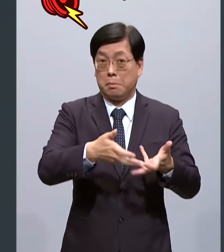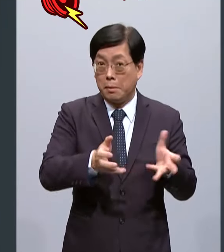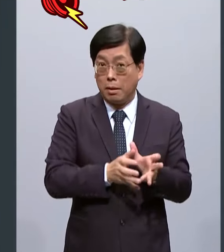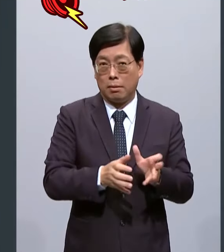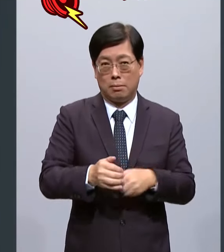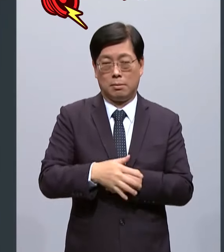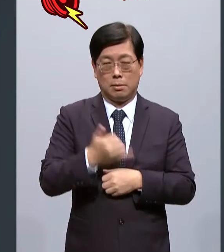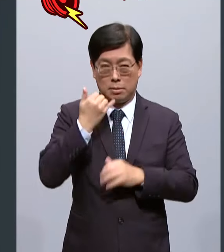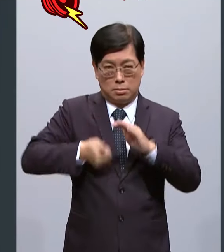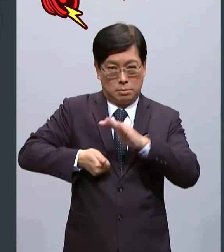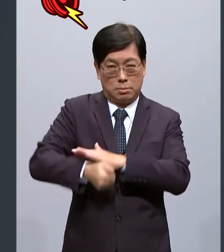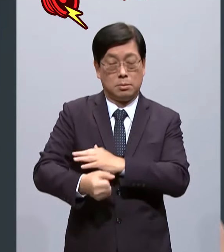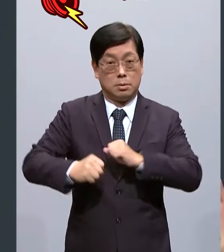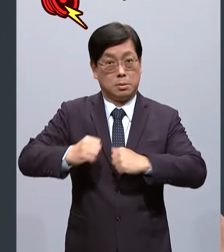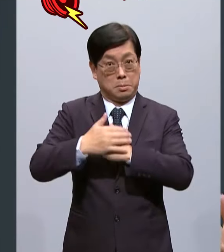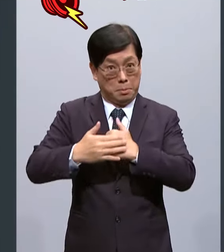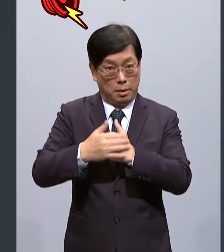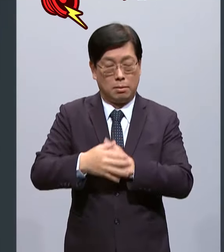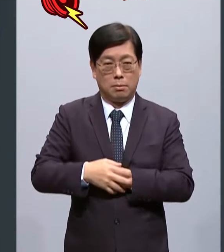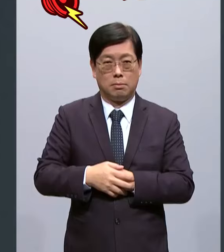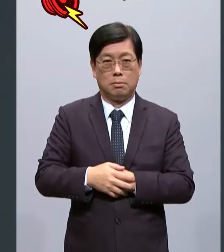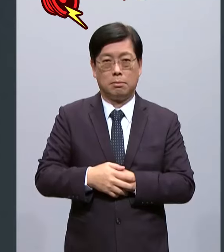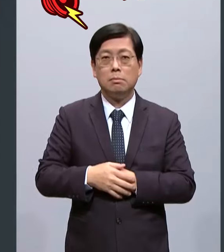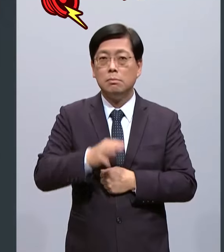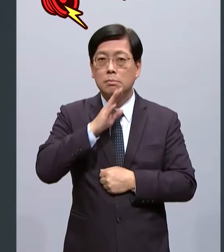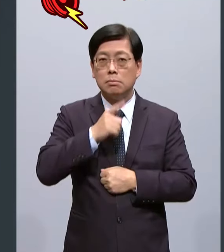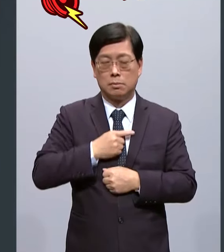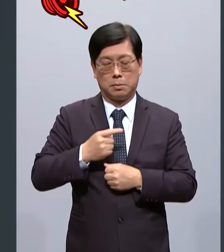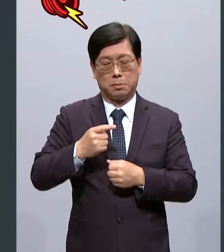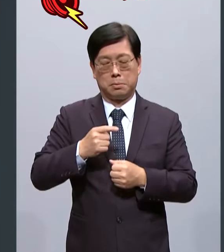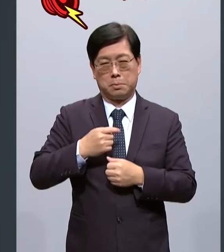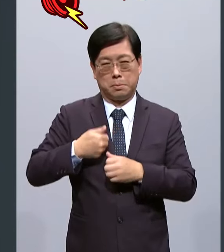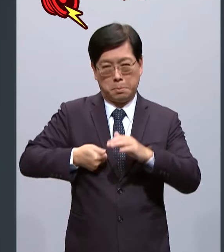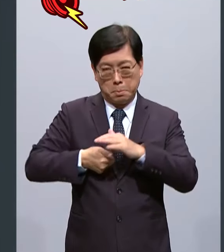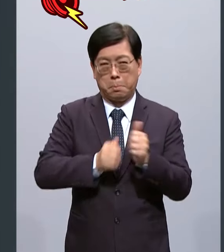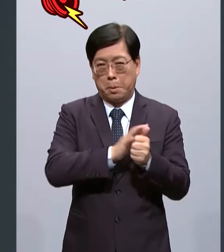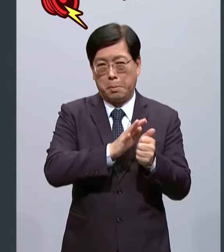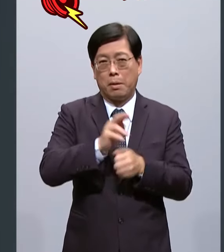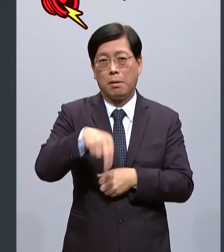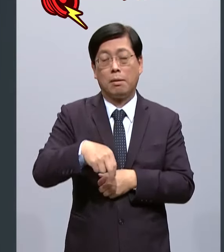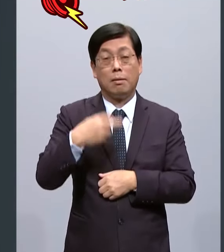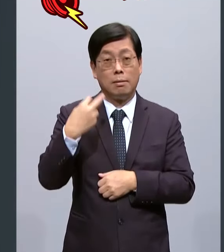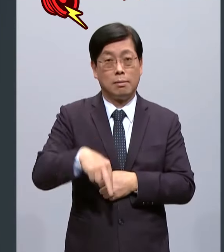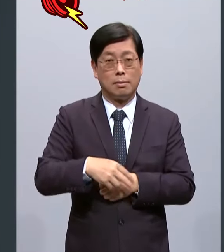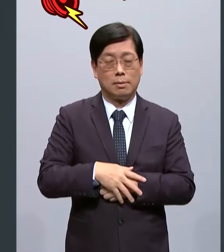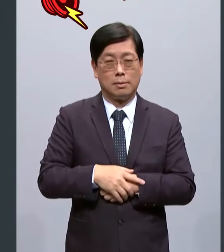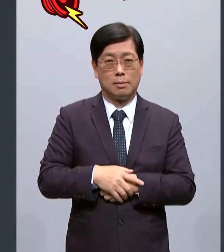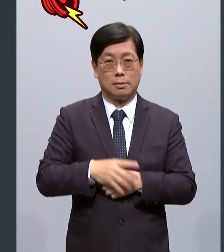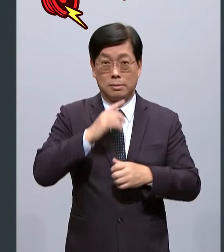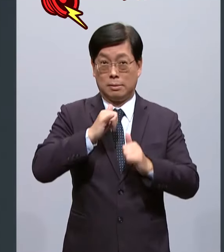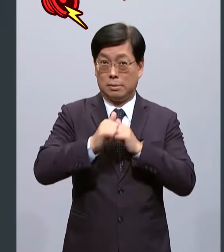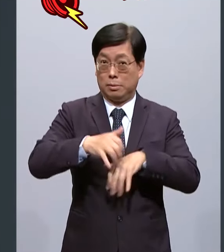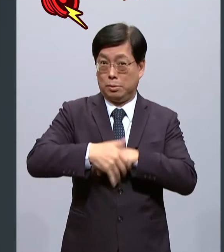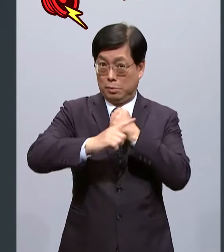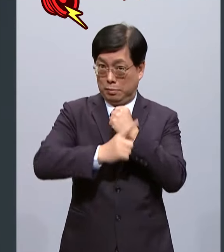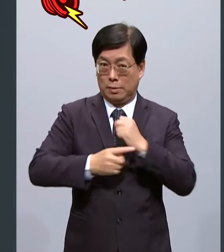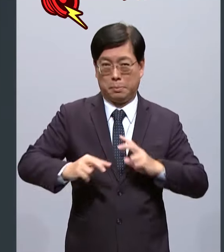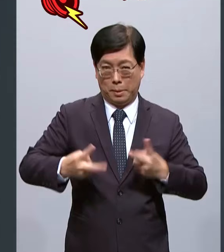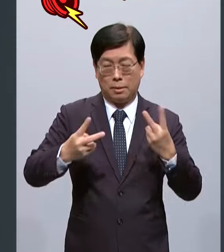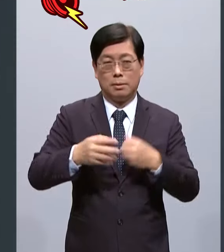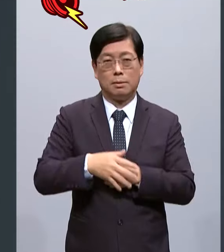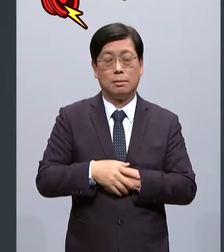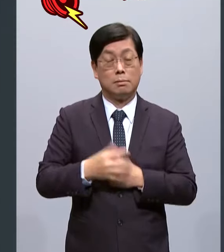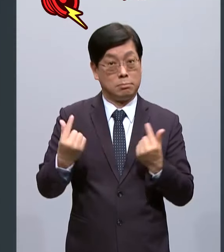可以加入健保可以得到健保的保障另外我也推动了社会救助法的修法